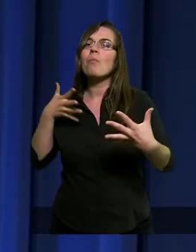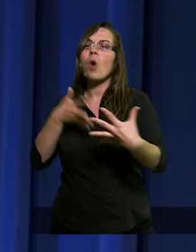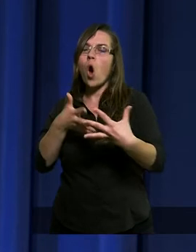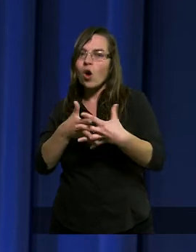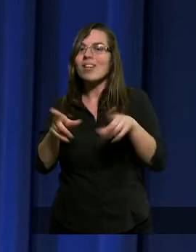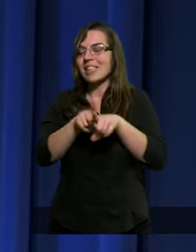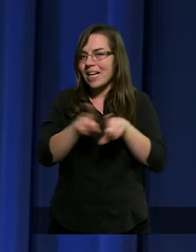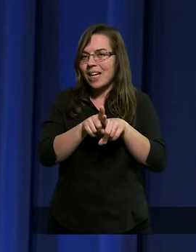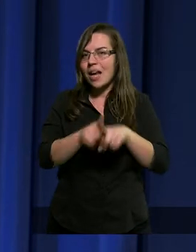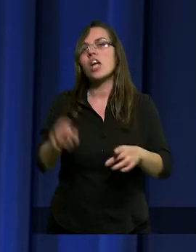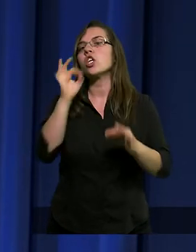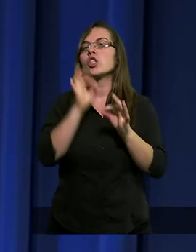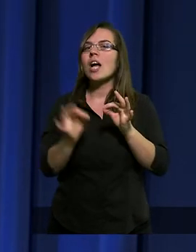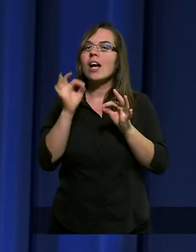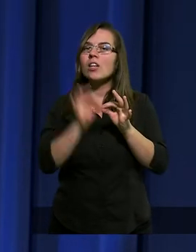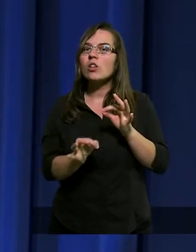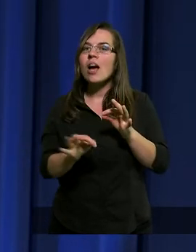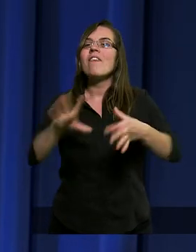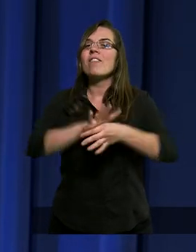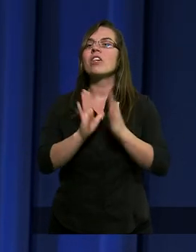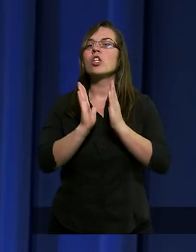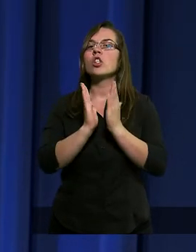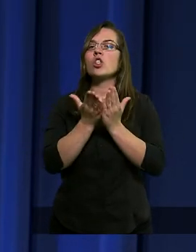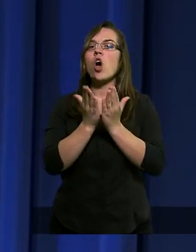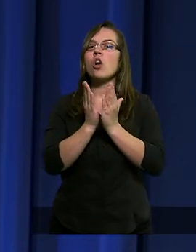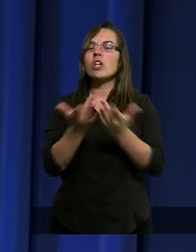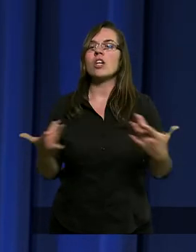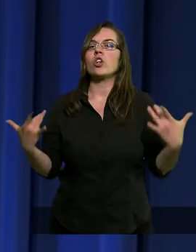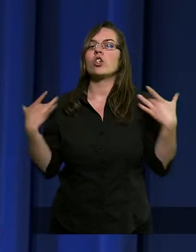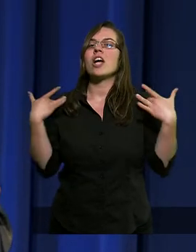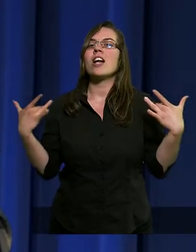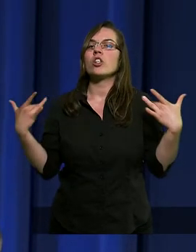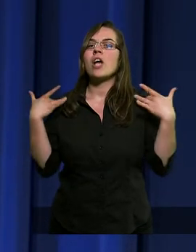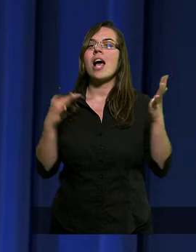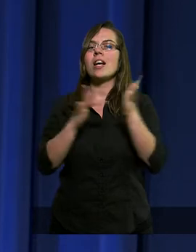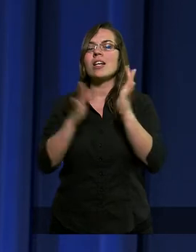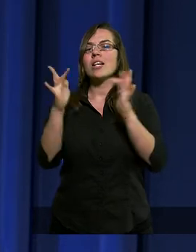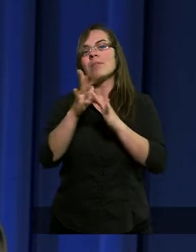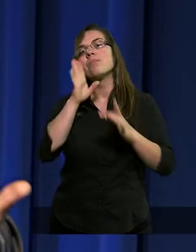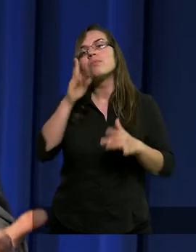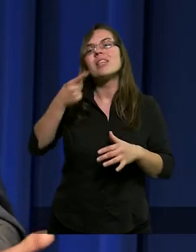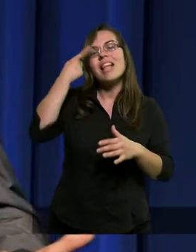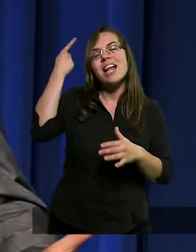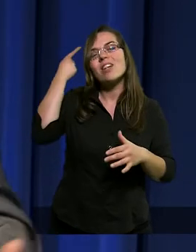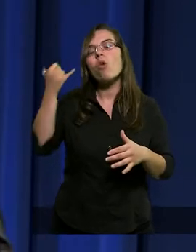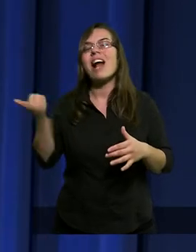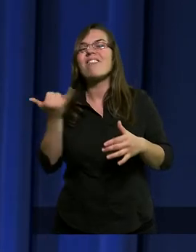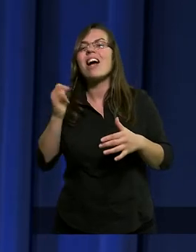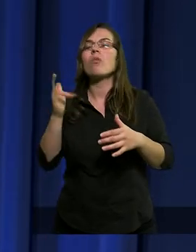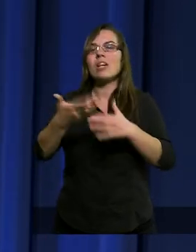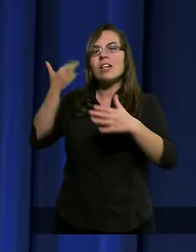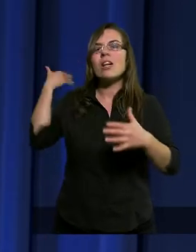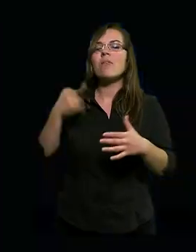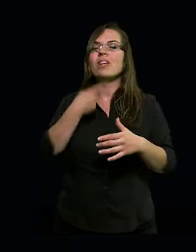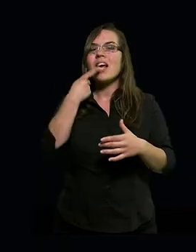proctwa jest, a szczególnie w książce Życie Jezusa, czy tęsknota wieków w